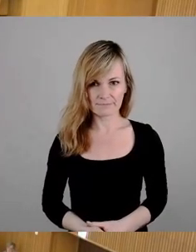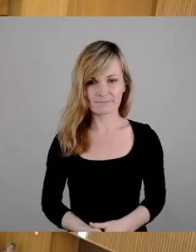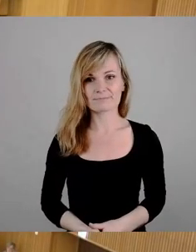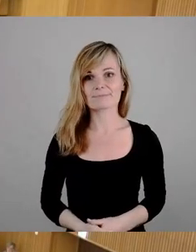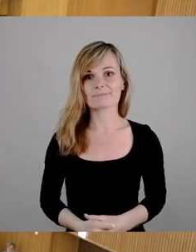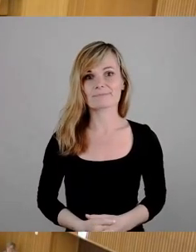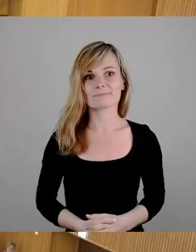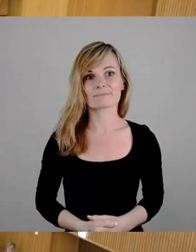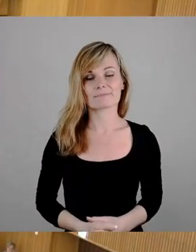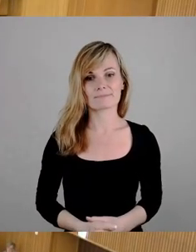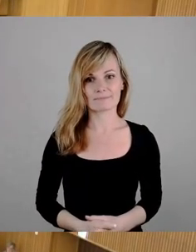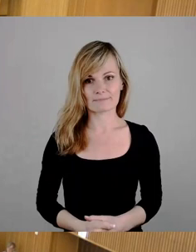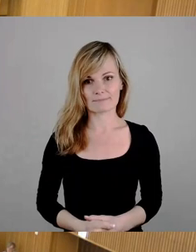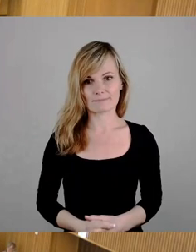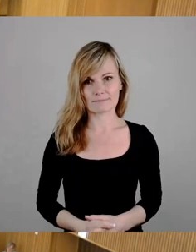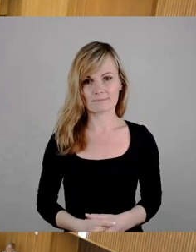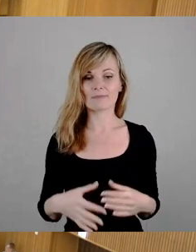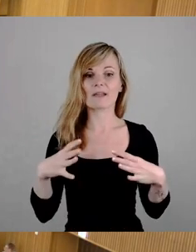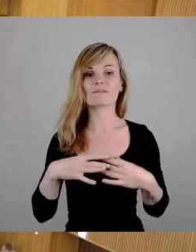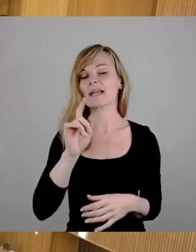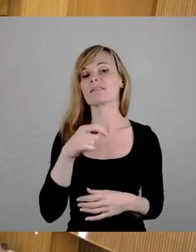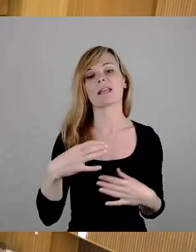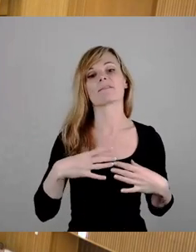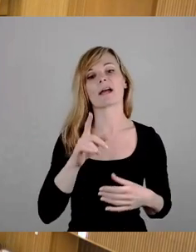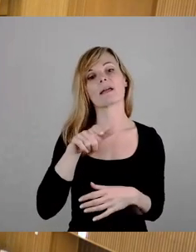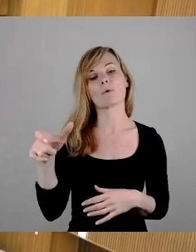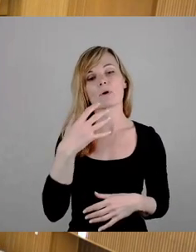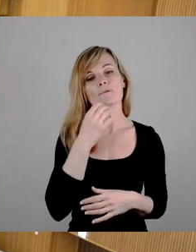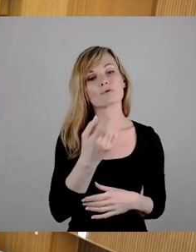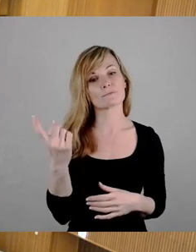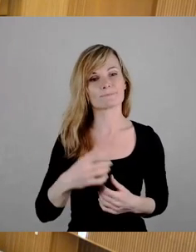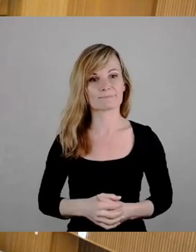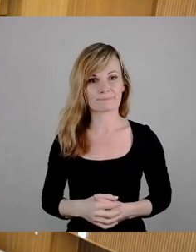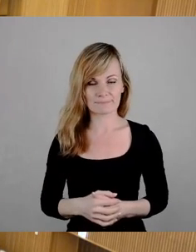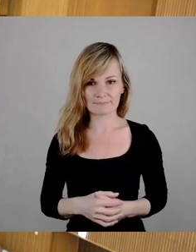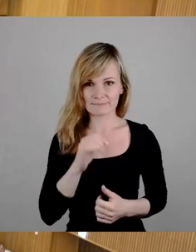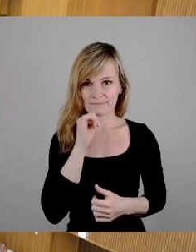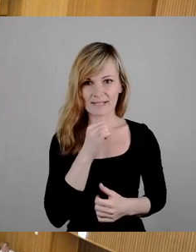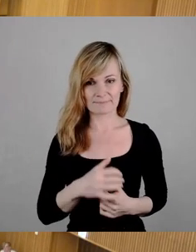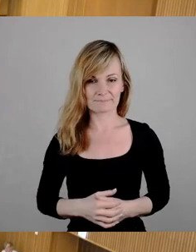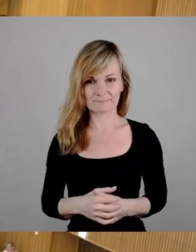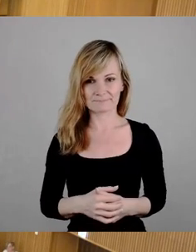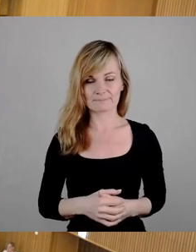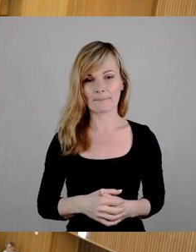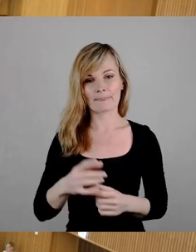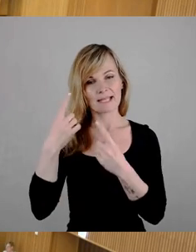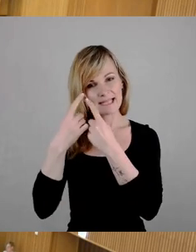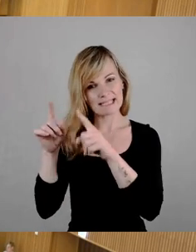So, freie Wähler, freie Bürger, das Wort gewünscht, nein? Dann haben wir noch Dissidenten, Herr Aschenbach.